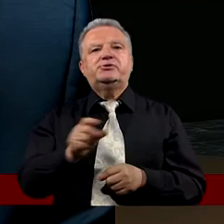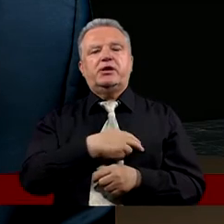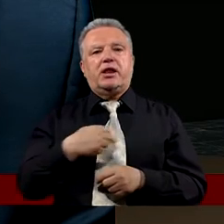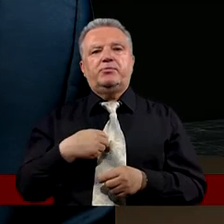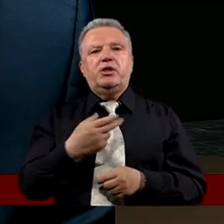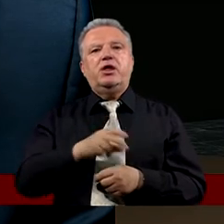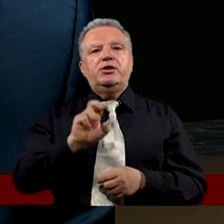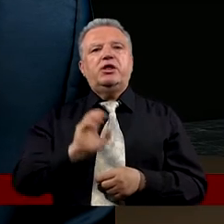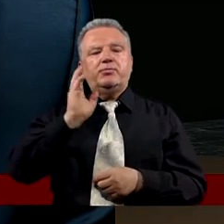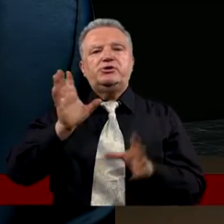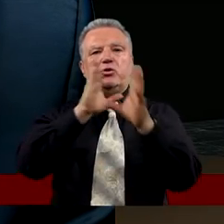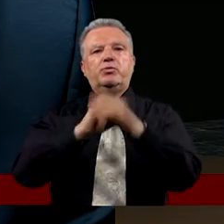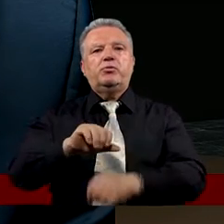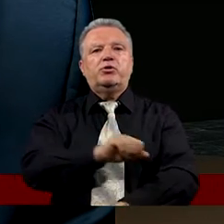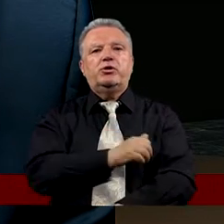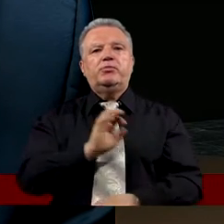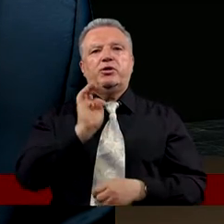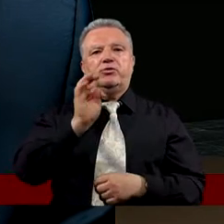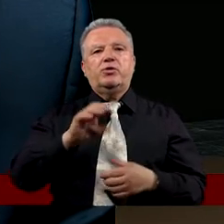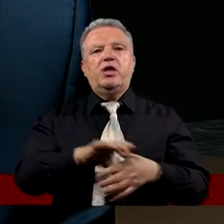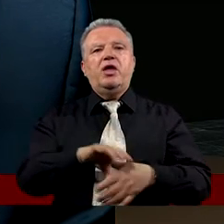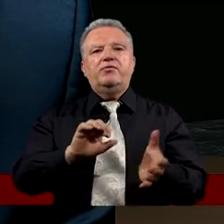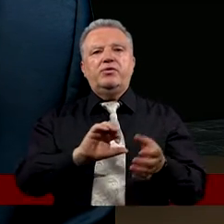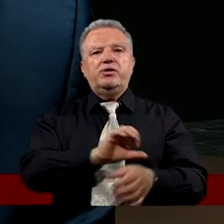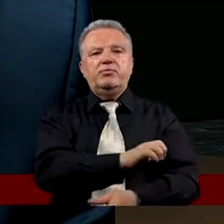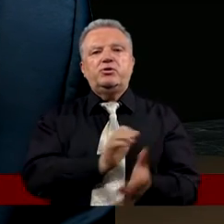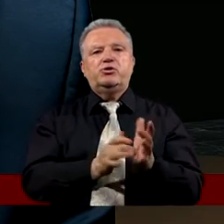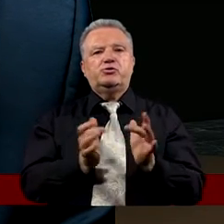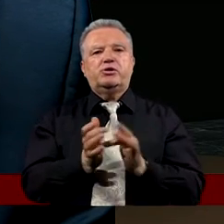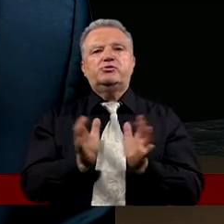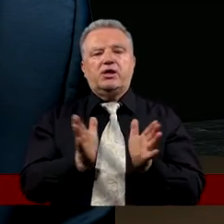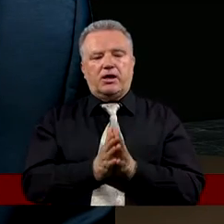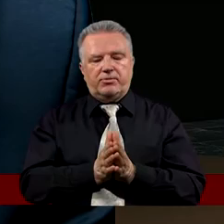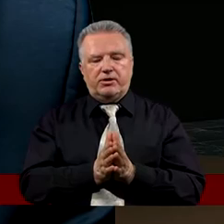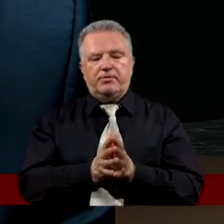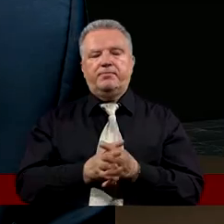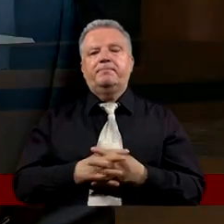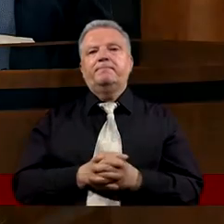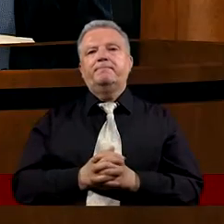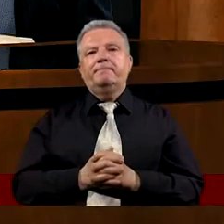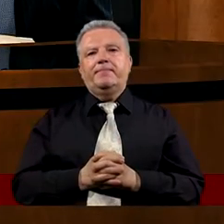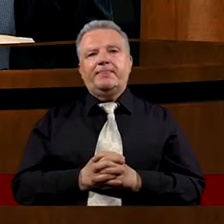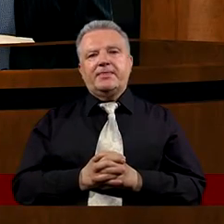Panie Boże, niech będzie uwielbione imię Twoje. W imieniu Pana Jezusa Chrystusa. Amen.